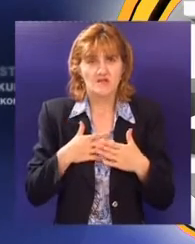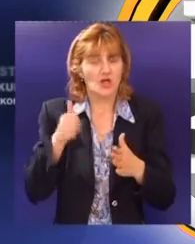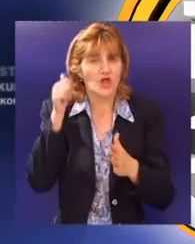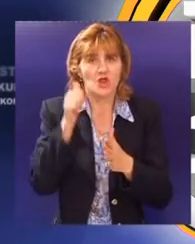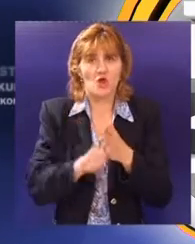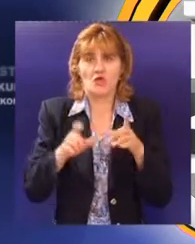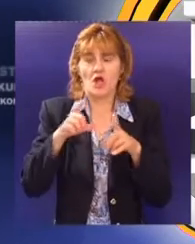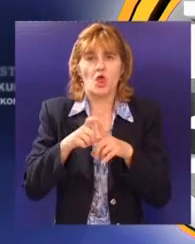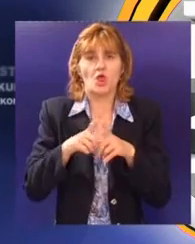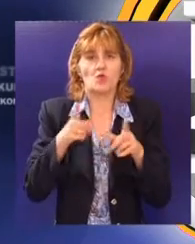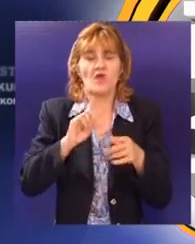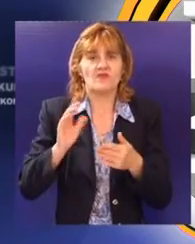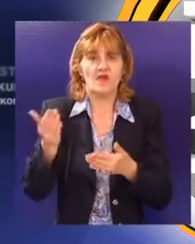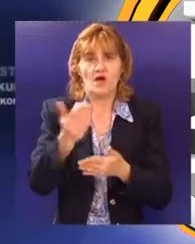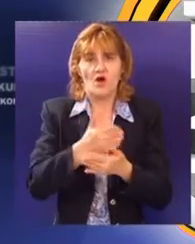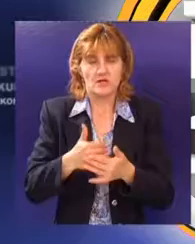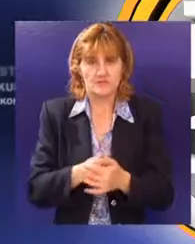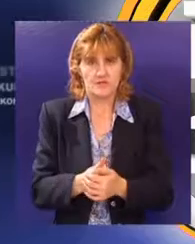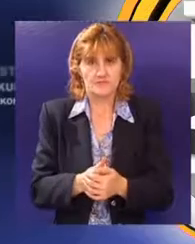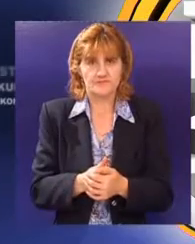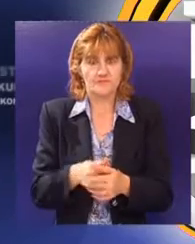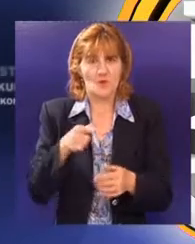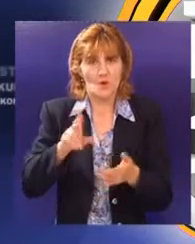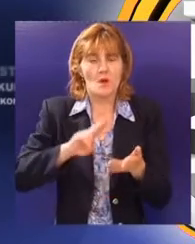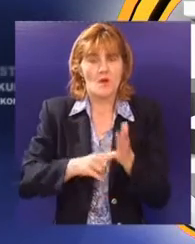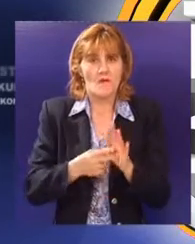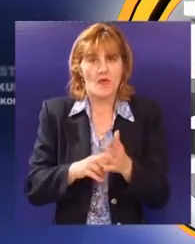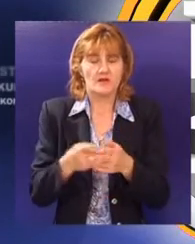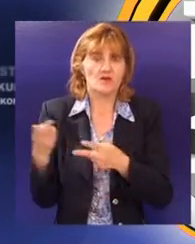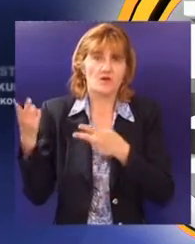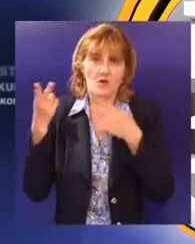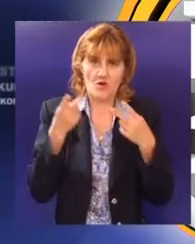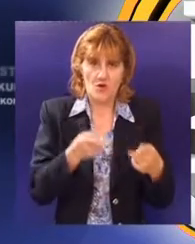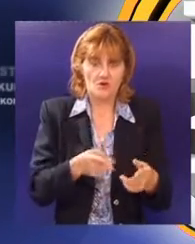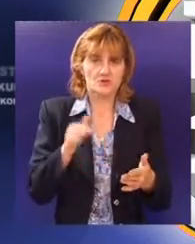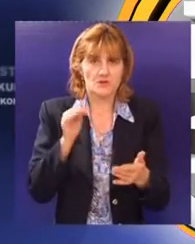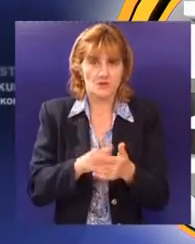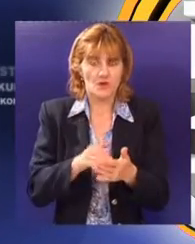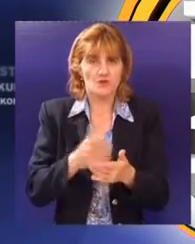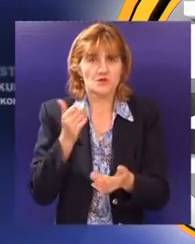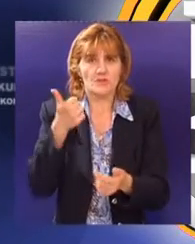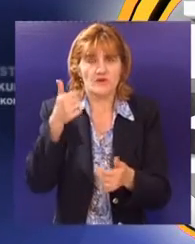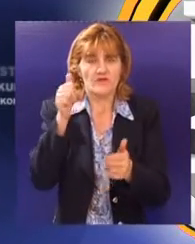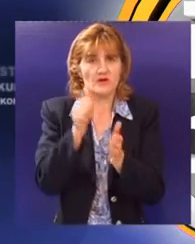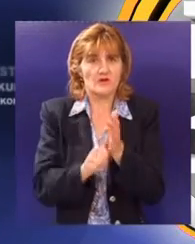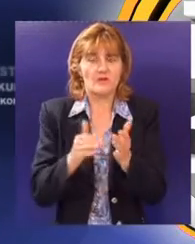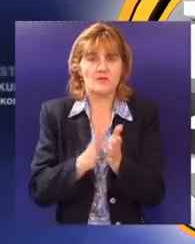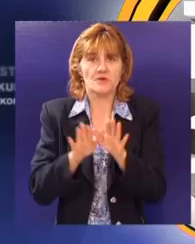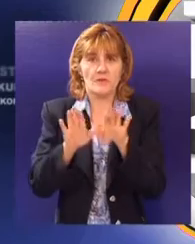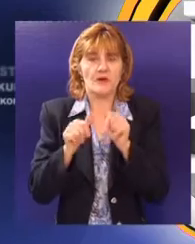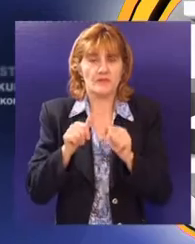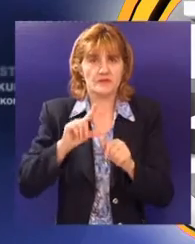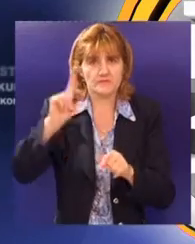Dunav ne iskoristen. U Komori kažu da planiraju da ugoste oko osam ambasadora. U prvoj fazi realizacije projekta primiče ambasadore